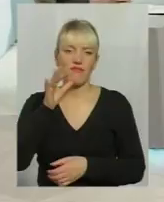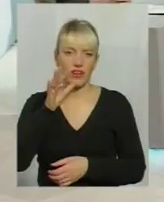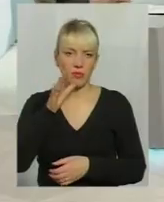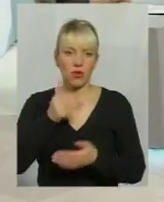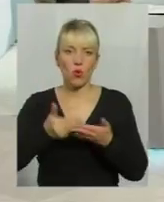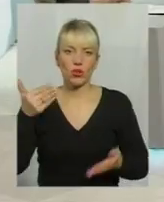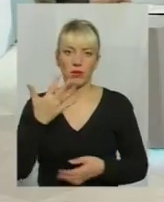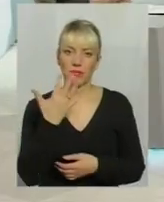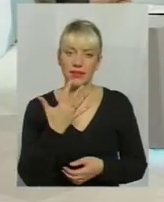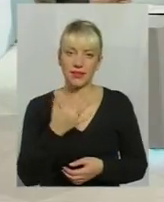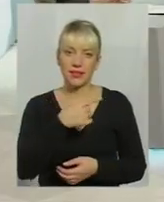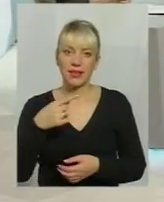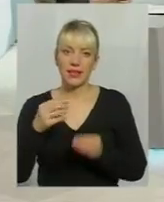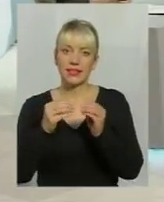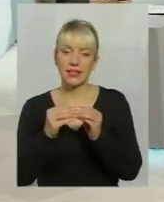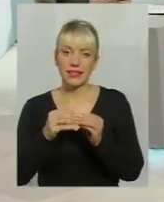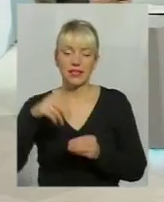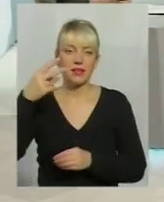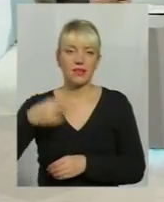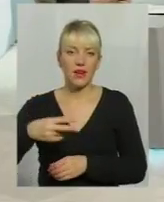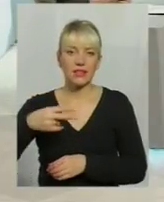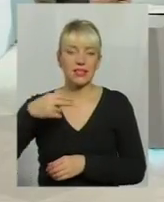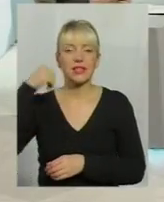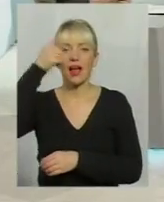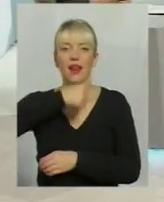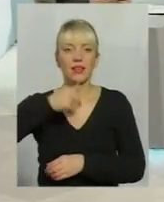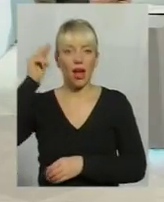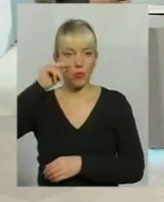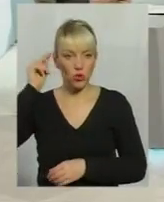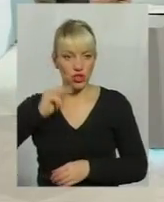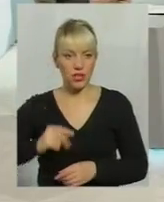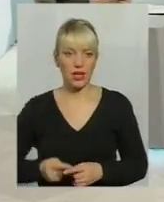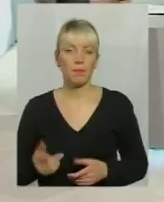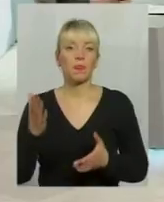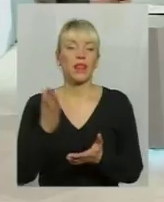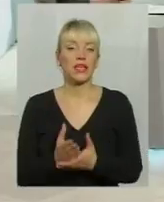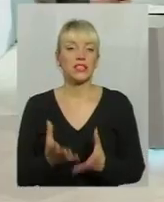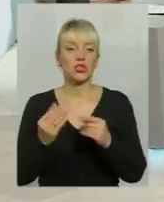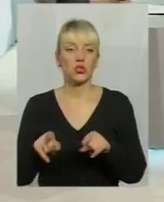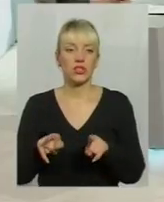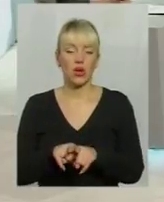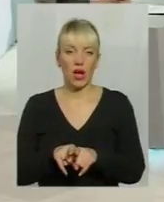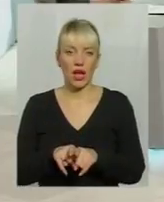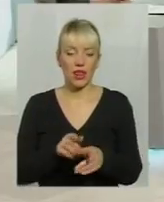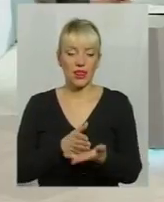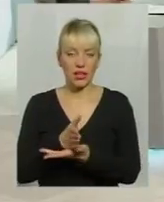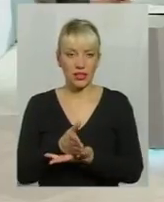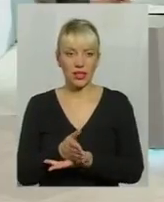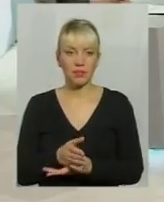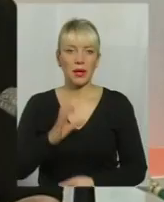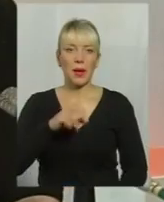от 5 до 10, а то і до 20 років обучення. І є ще така ланка, скажімо так,